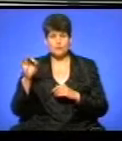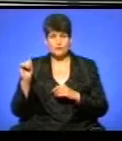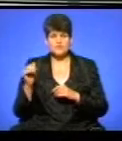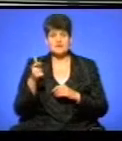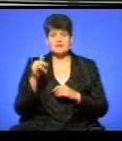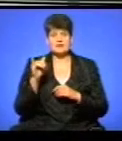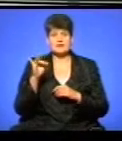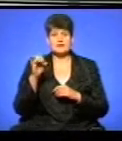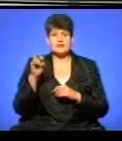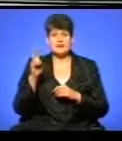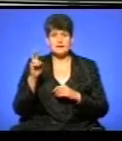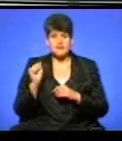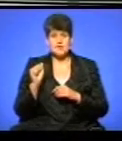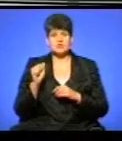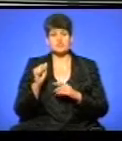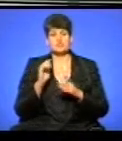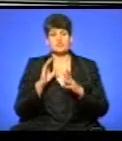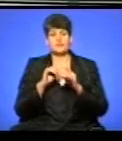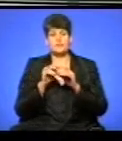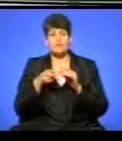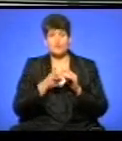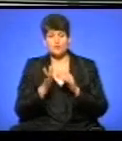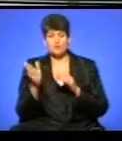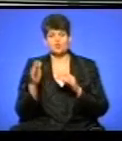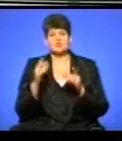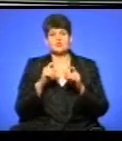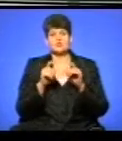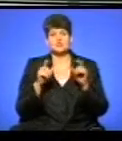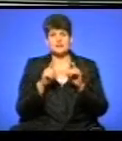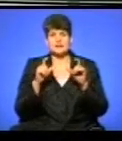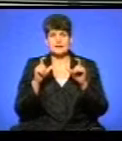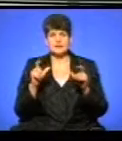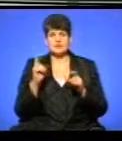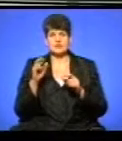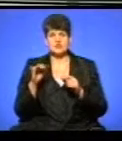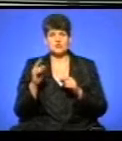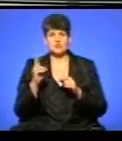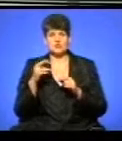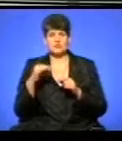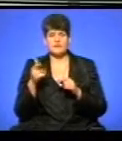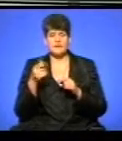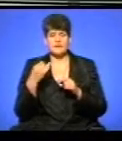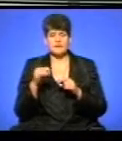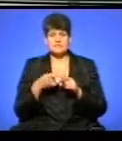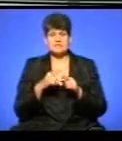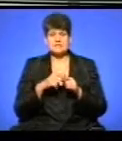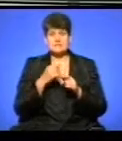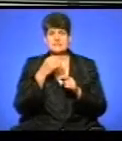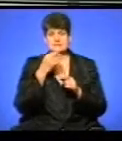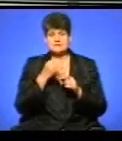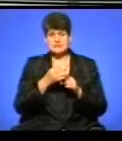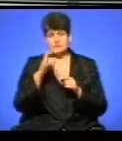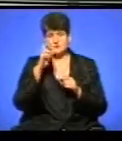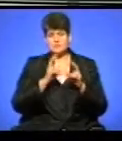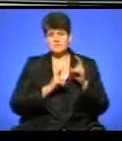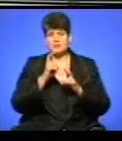Гірняка, провулки Шкільний, Садовий, Миколинецький, а також котеджі Клиновий Гай. Про це нам повідомила прес-секретар комунального